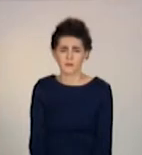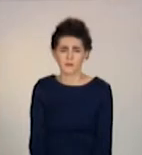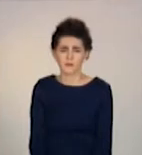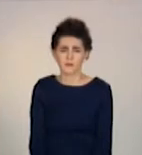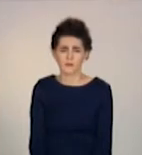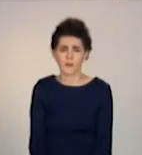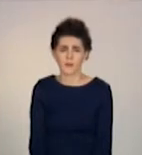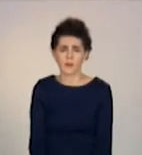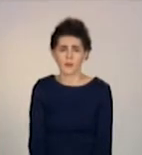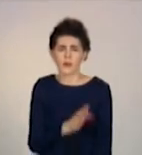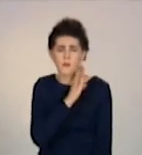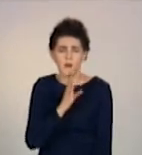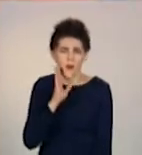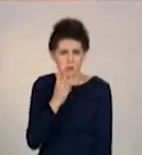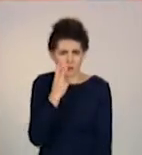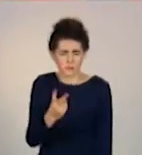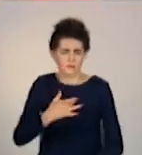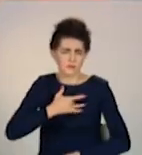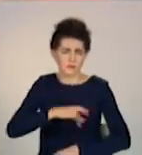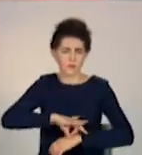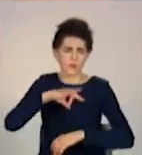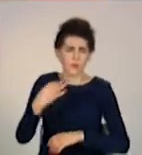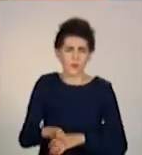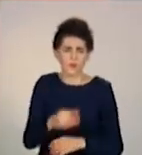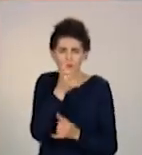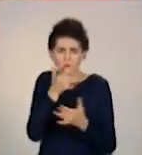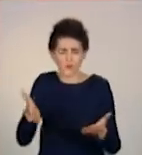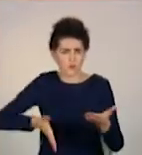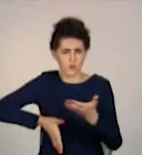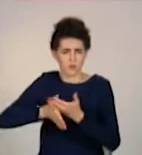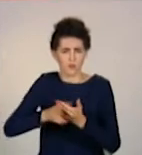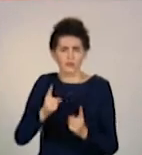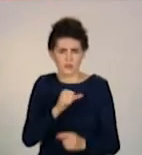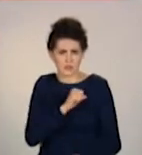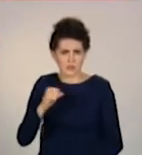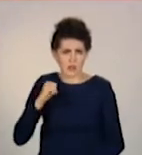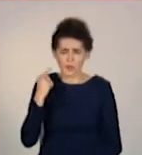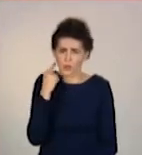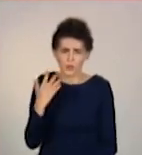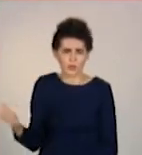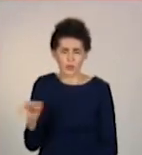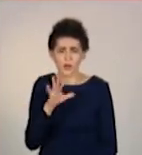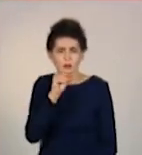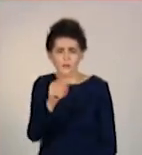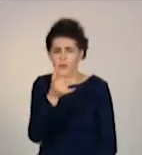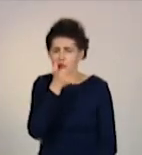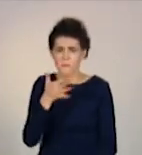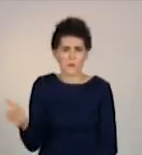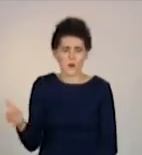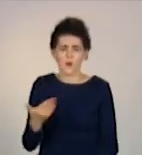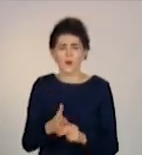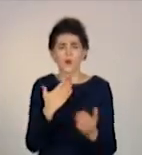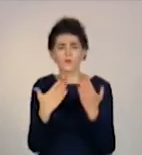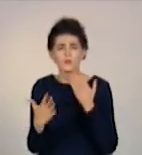Мамі боляче на це дивитися, але допомогти сину він не може. Адже сама нічого не чує і не говорить. З оточуючими